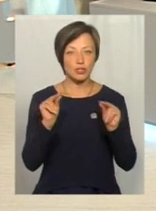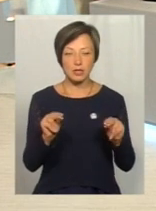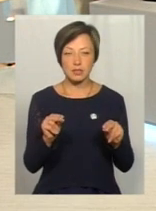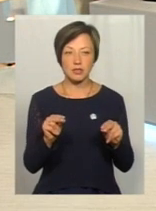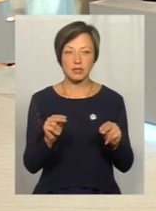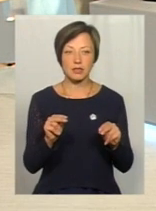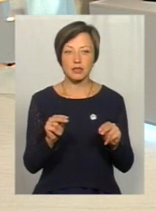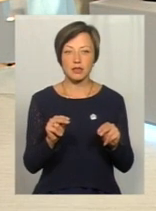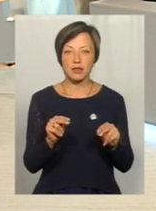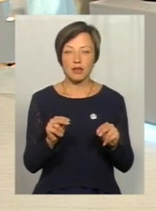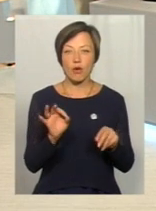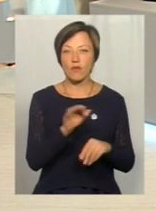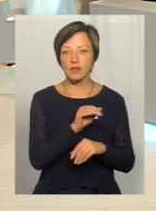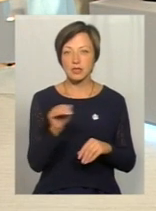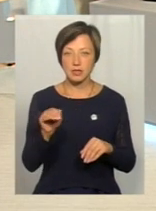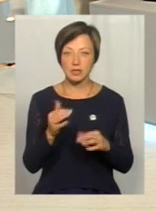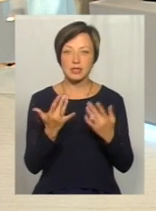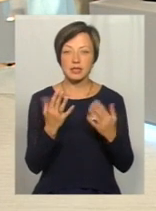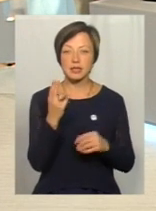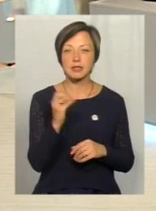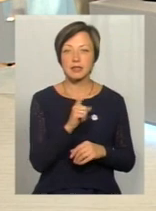навряд чи вони, чи ми офіційно знаємо, кількість